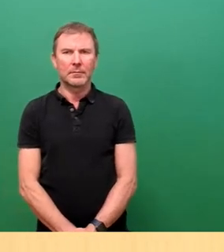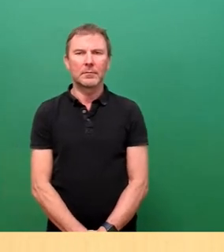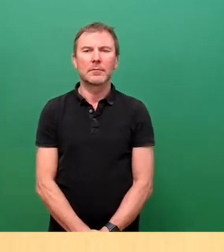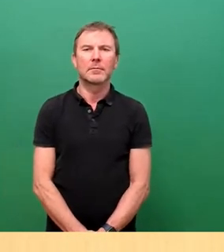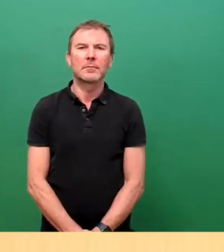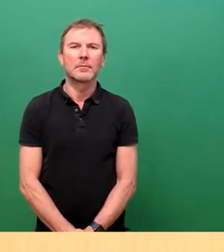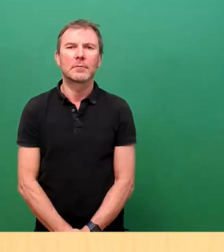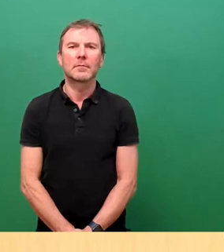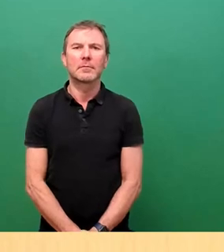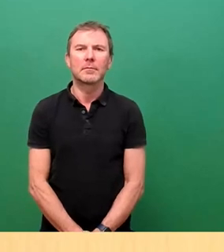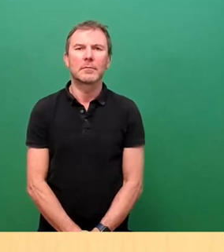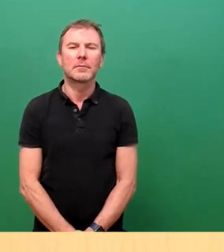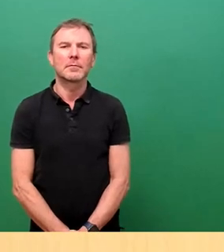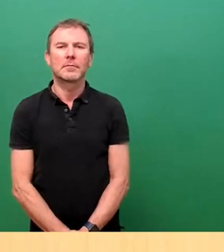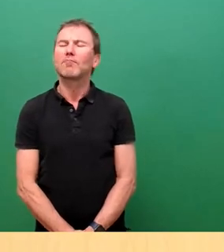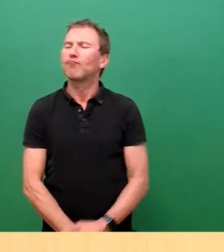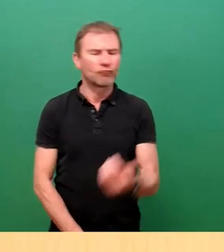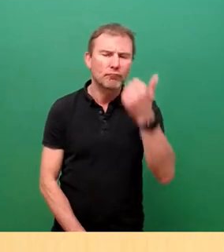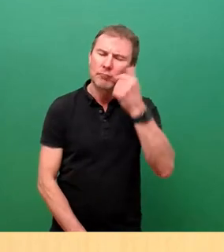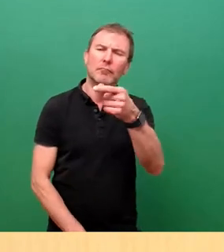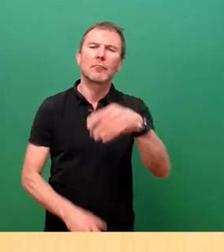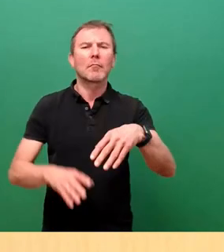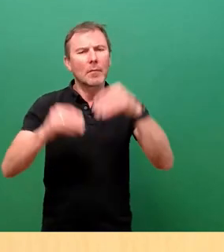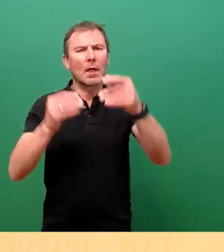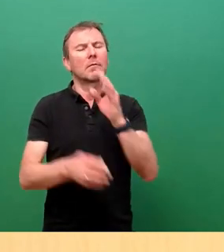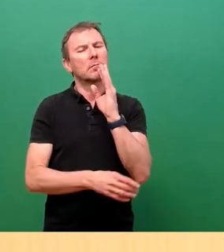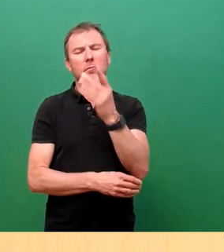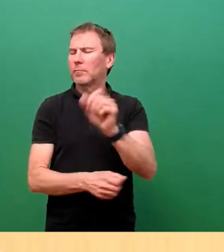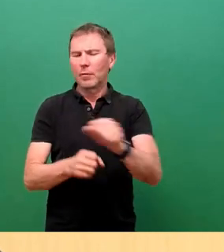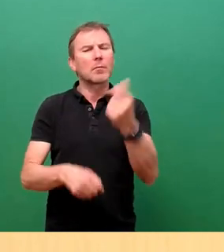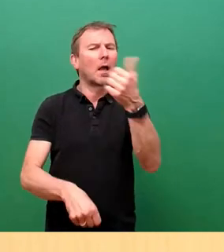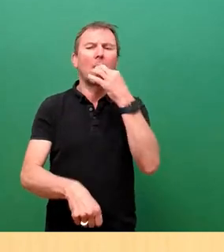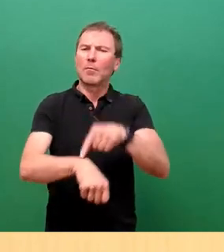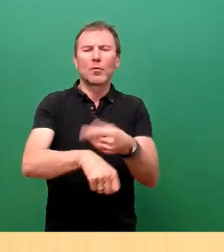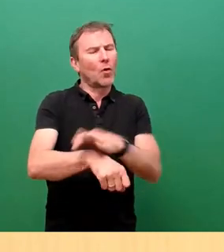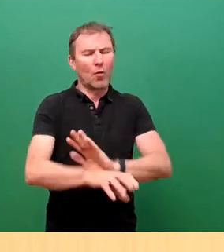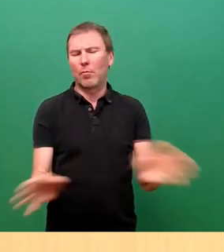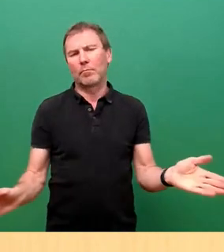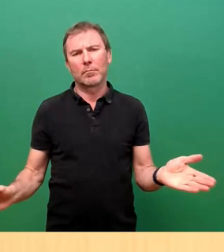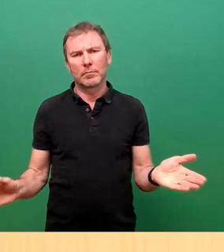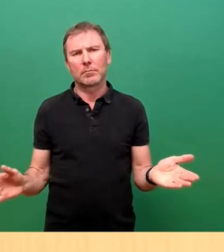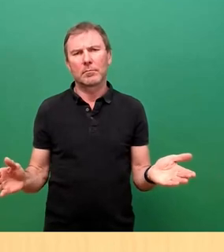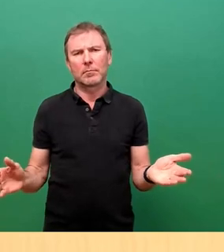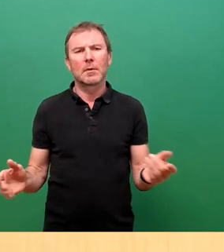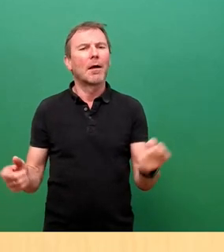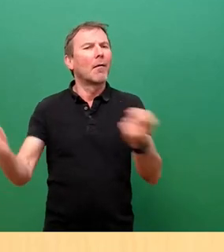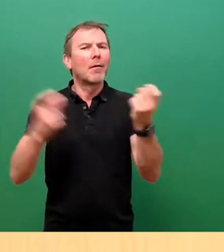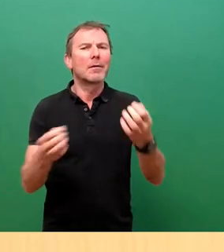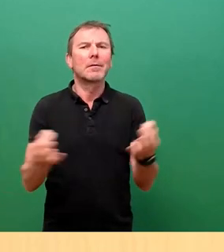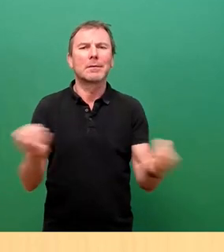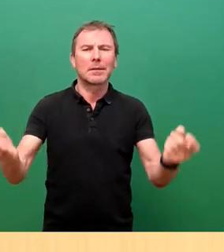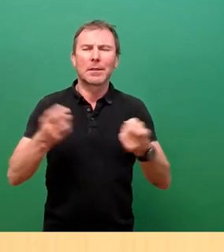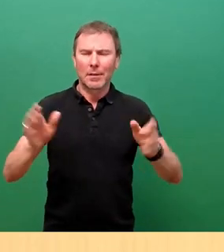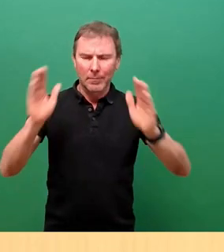So, ich würde Sie bitten, einmal fortzusetzen. Geht los, genau. Die Minute ist auch um. Viel mehr Publikum ist nicht gekommen. Der Herr